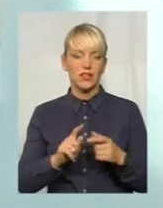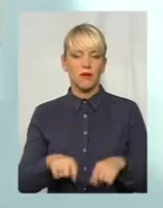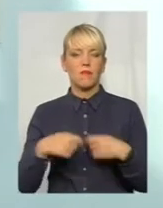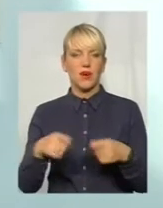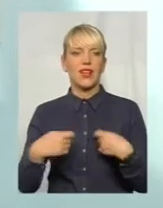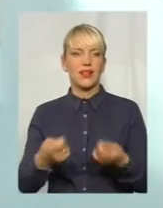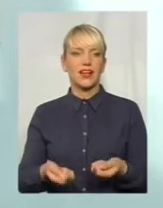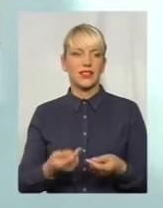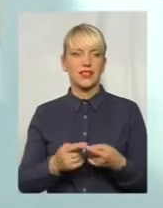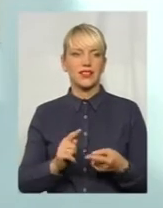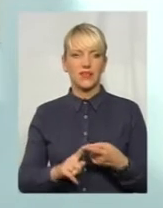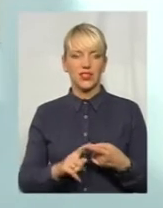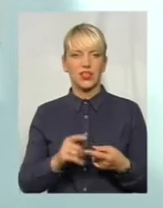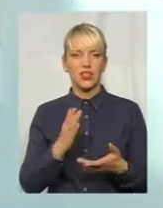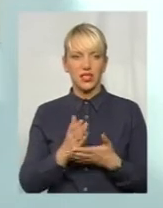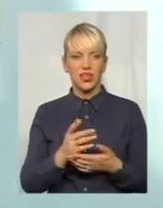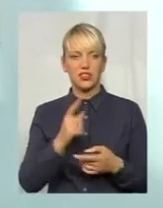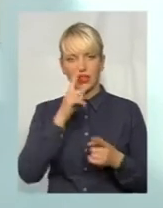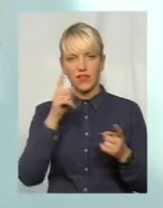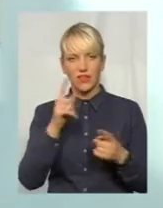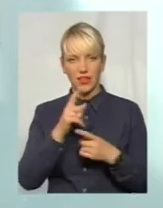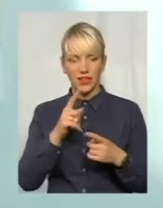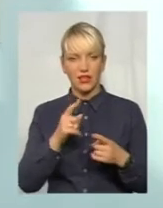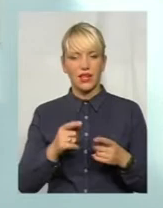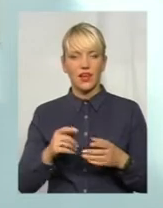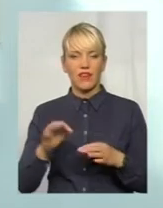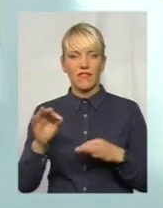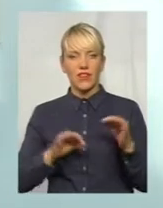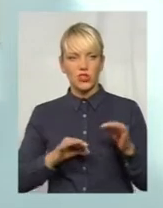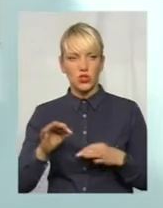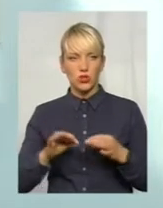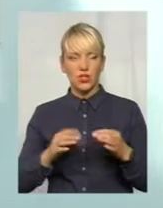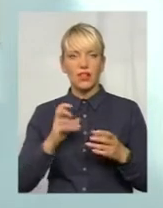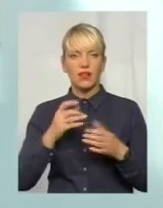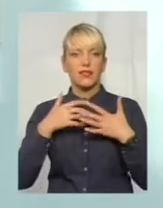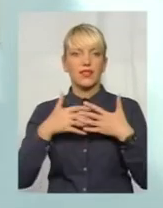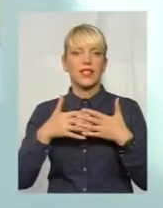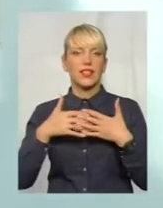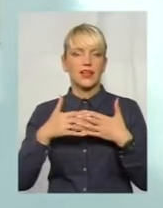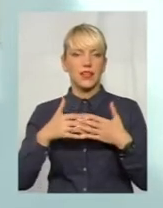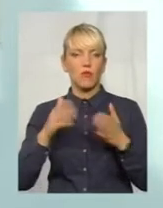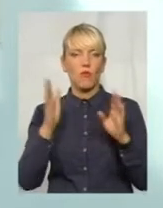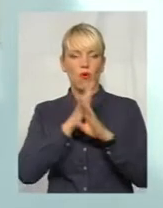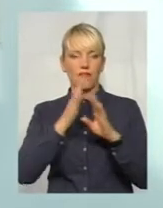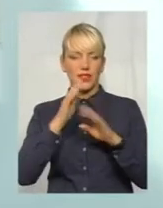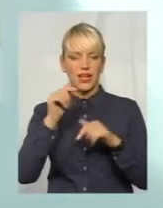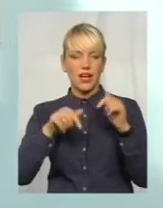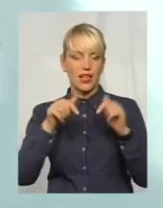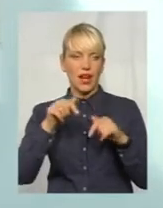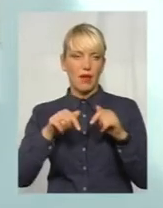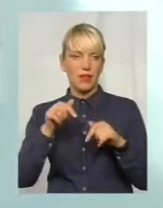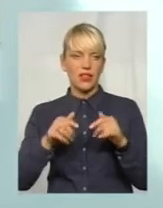невеликий ще такий відсоток шляхопередачі з диханням, скажімо так, повітрянокрапельний, як він називається